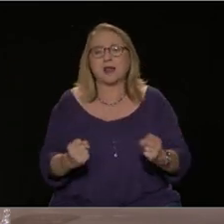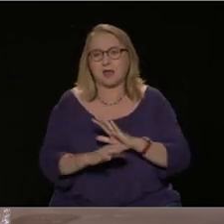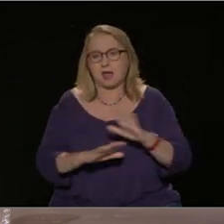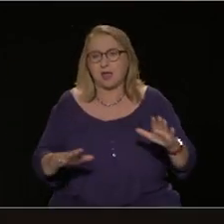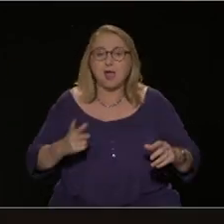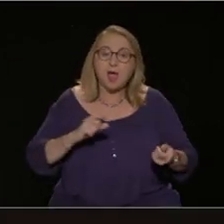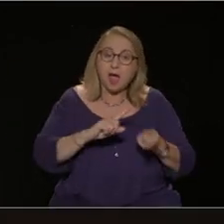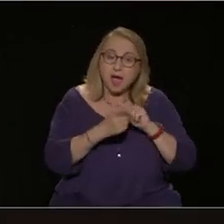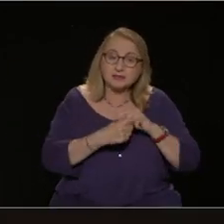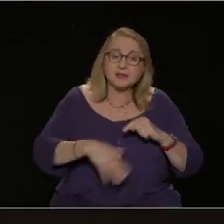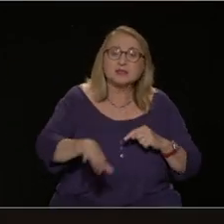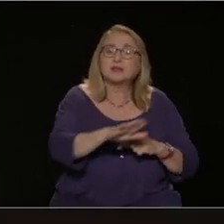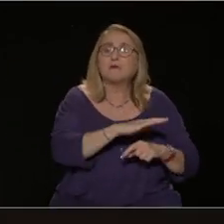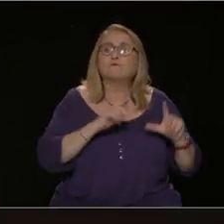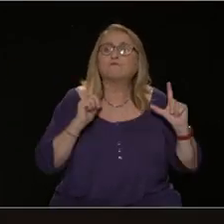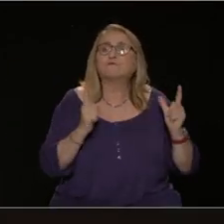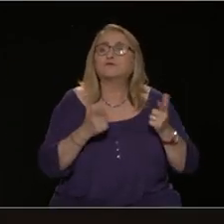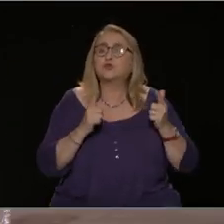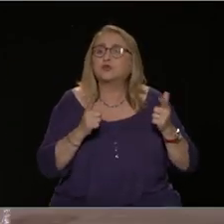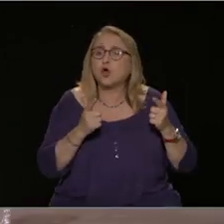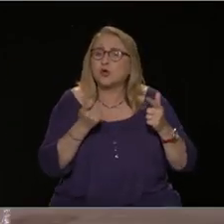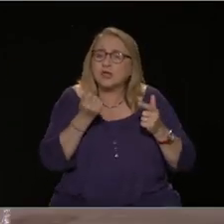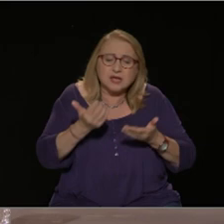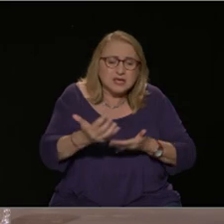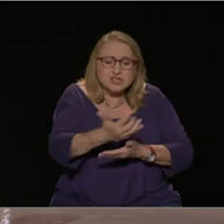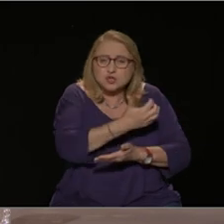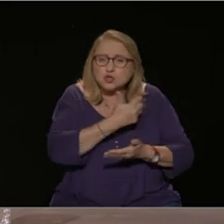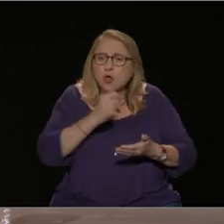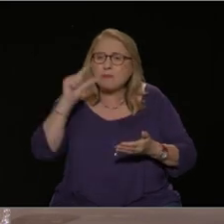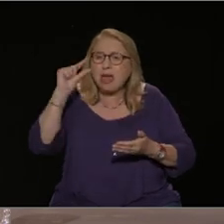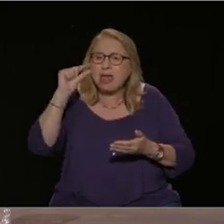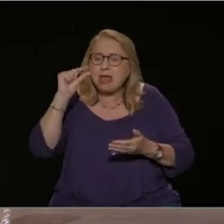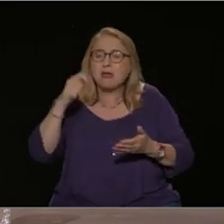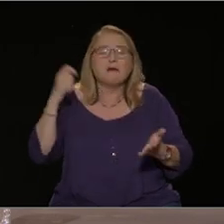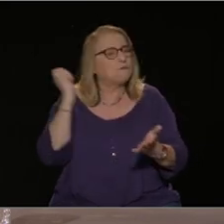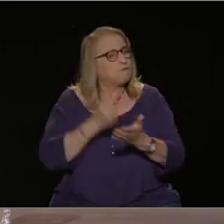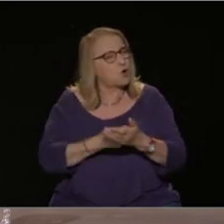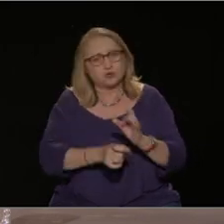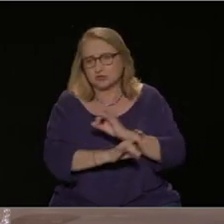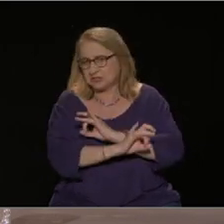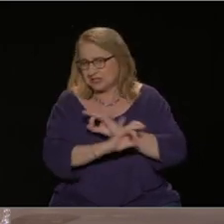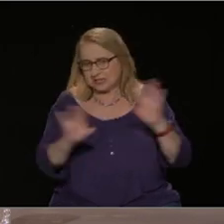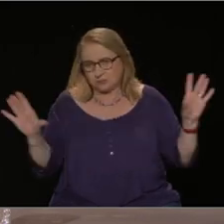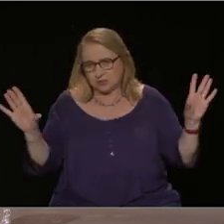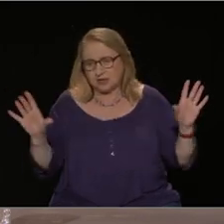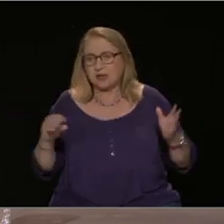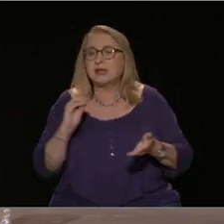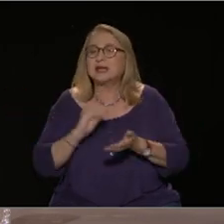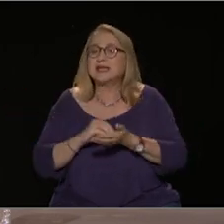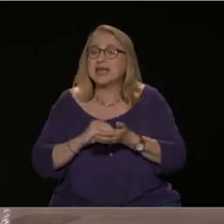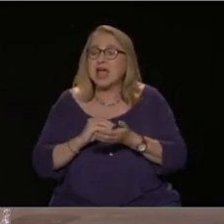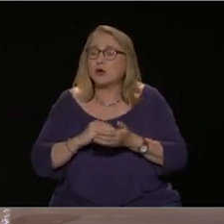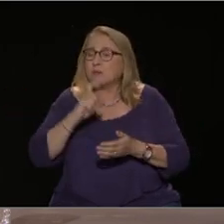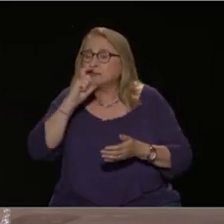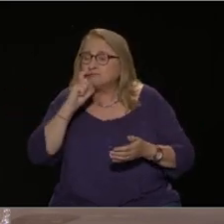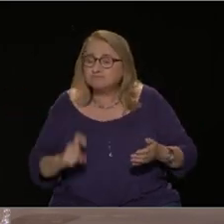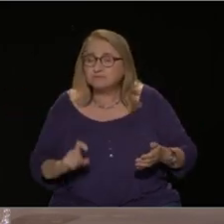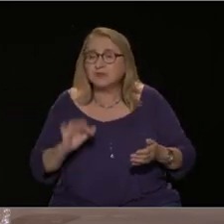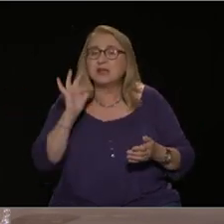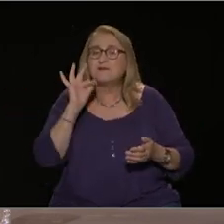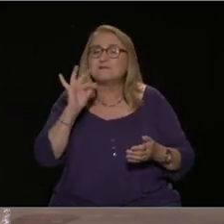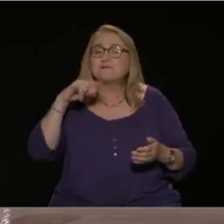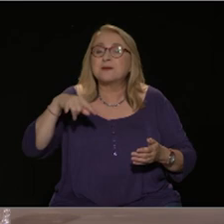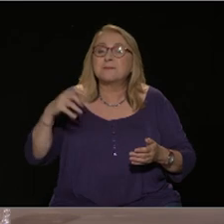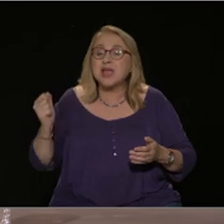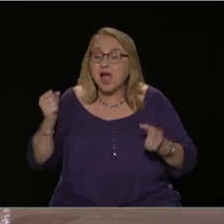εξαιρετικά τη φορολογία στους εργαζόμενους και τα λαϊκά στρώματα και βέβαια να επιβάλλουμε την κατάργηση του ΦΠΑ στα βασικά